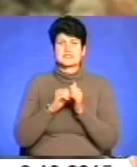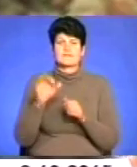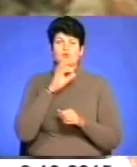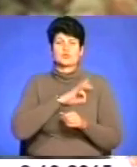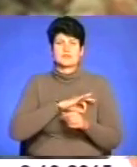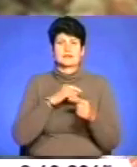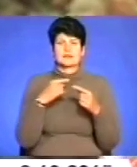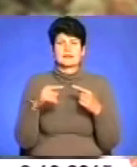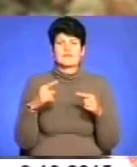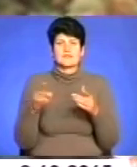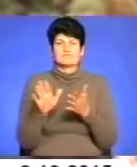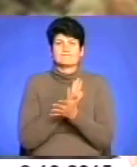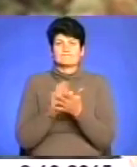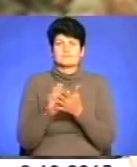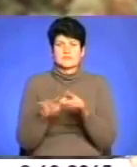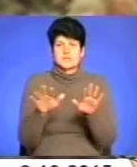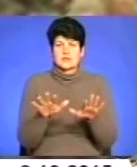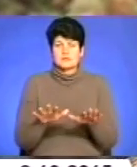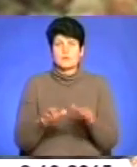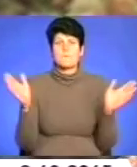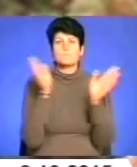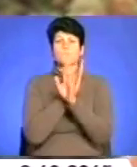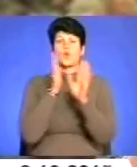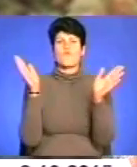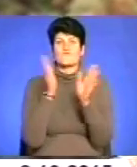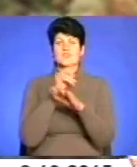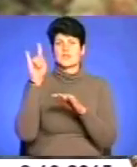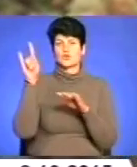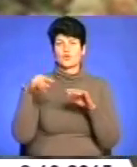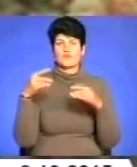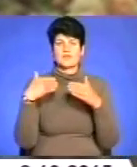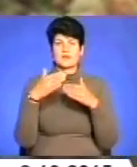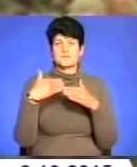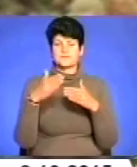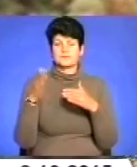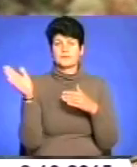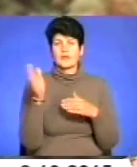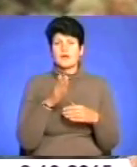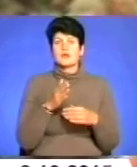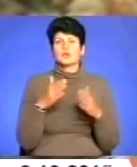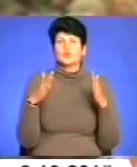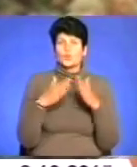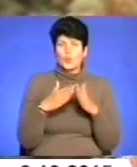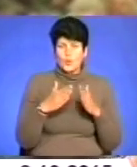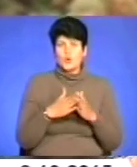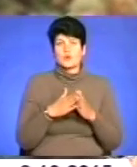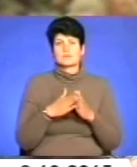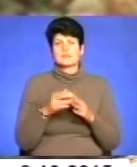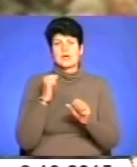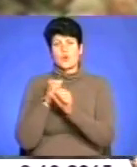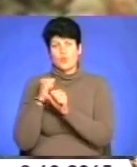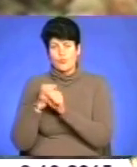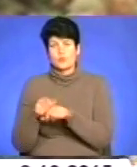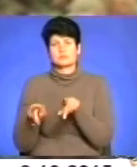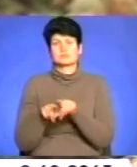можливо, навіть дезінфікуючих засобів, провітрювання, як, скажімо, і дома, так і на